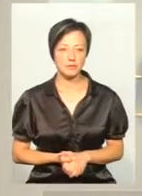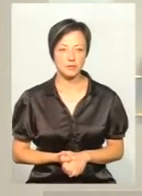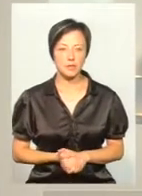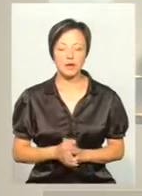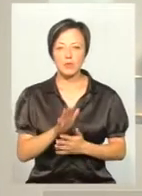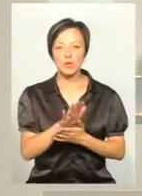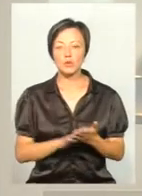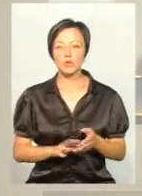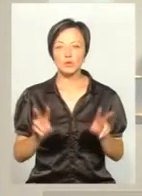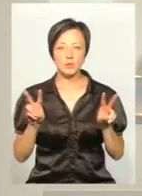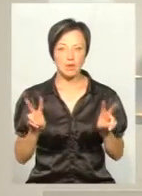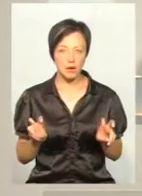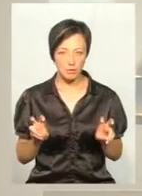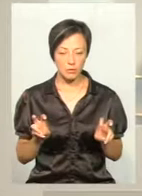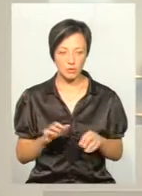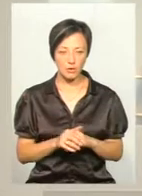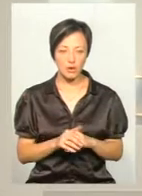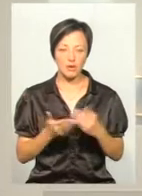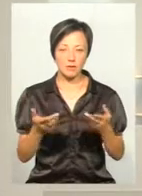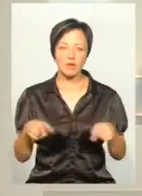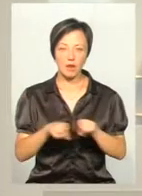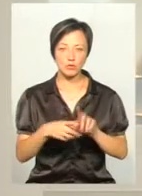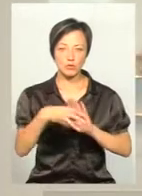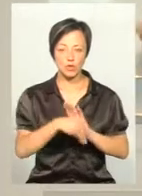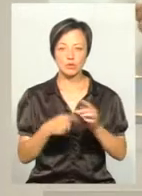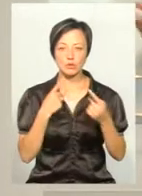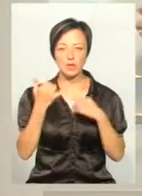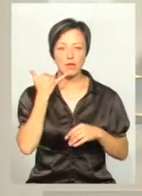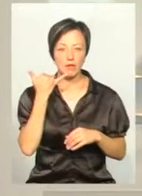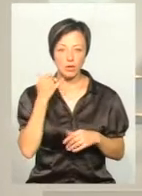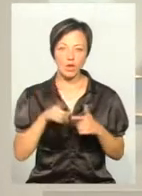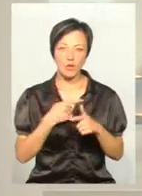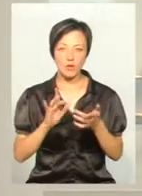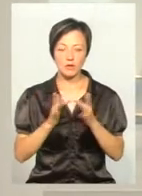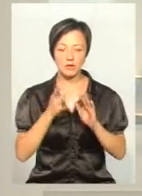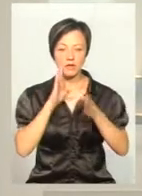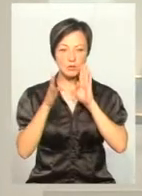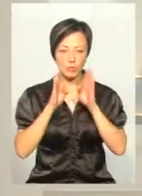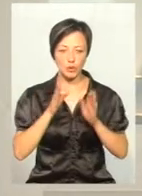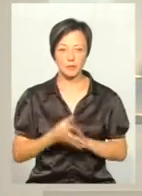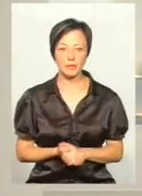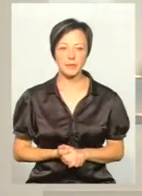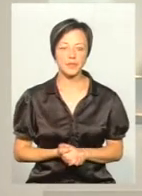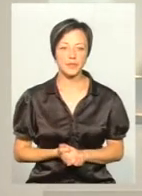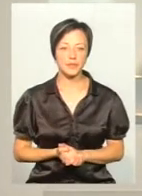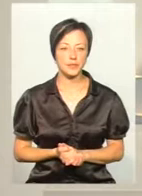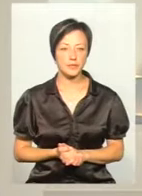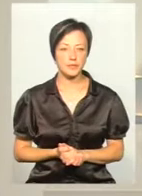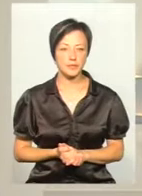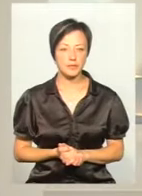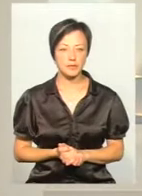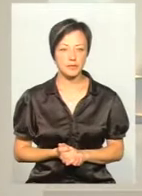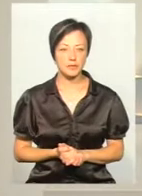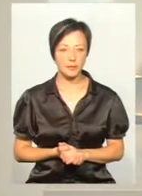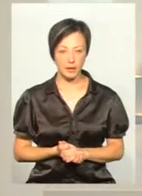Продовжуємо нашу тему. Ви також долучаєтесь до розмови телефоном або в соцмережі Фейсбук. От,